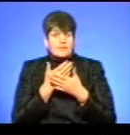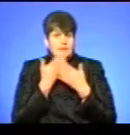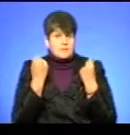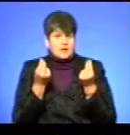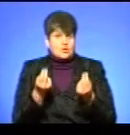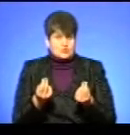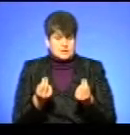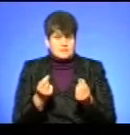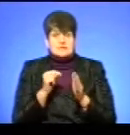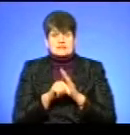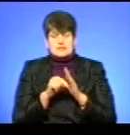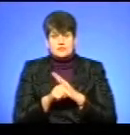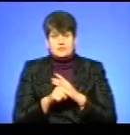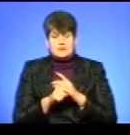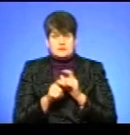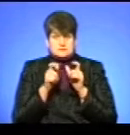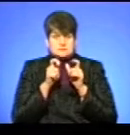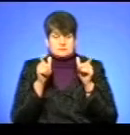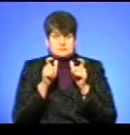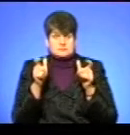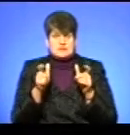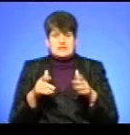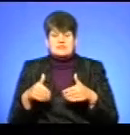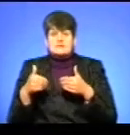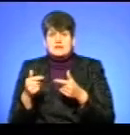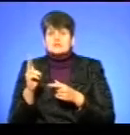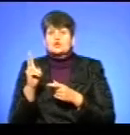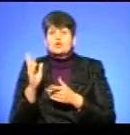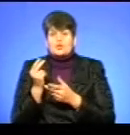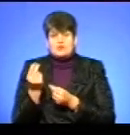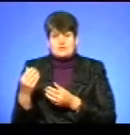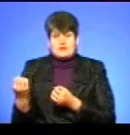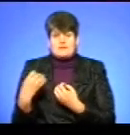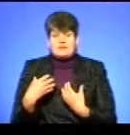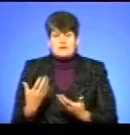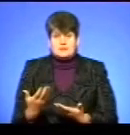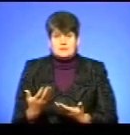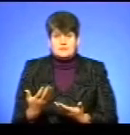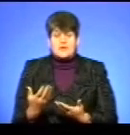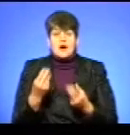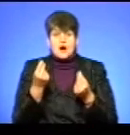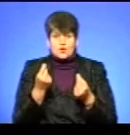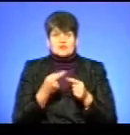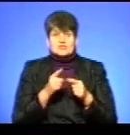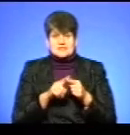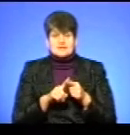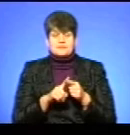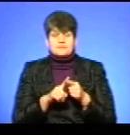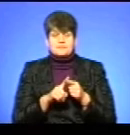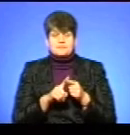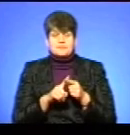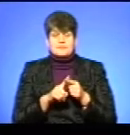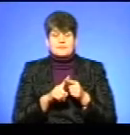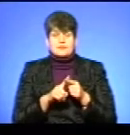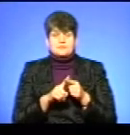грошей, значить вона б є на сполох і звертається до тих, хто би ці гроші мав їм віддати. Віддати. А гроші – це виключно гроші.